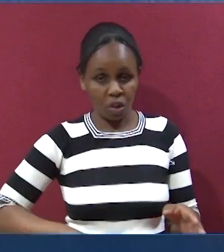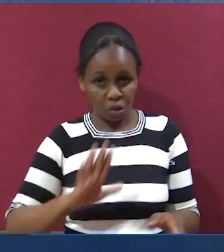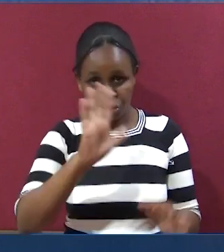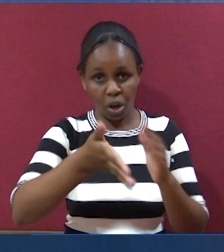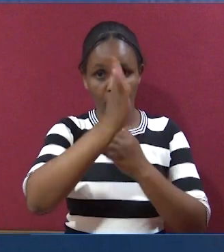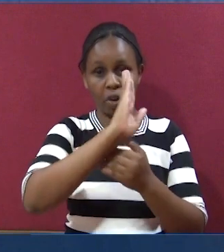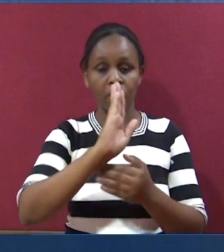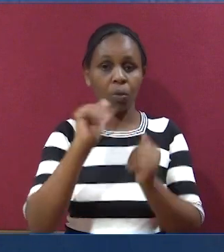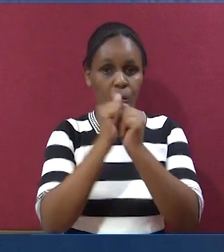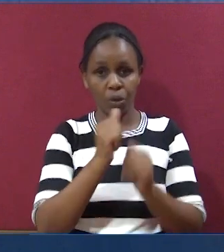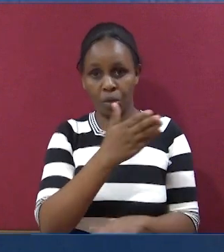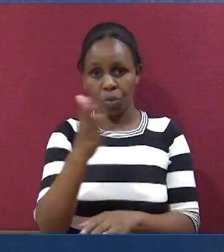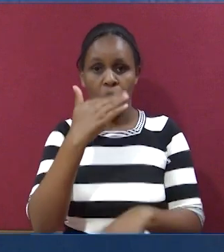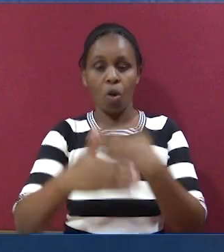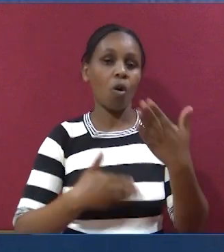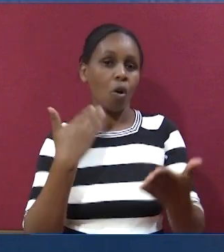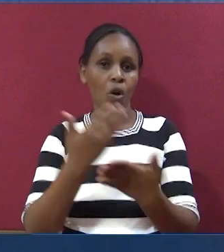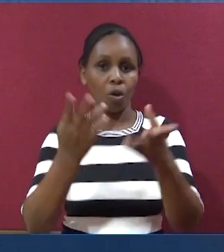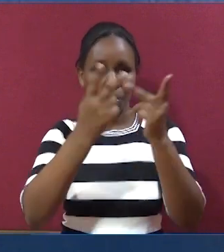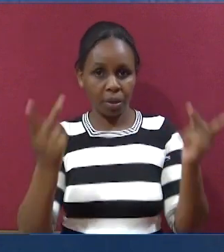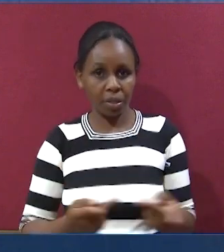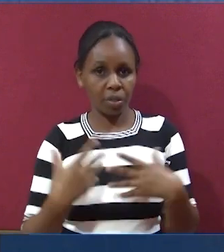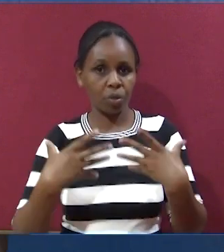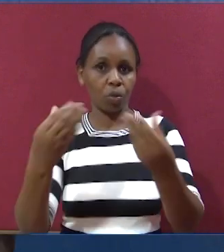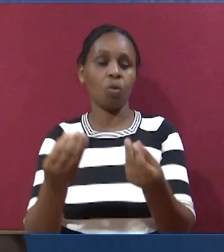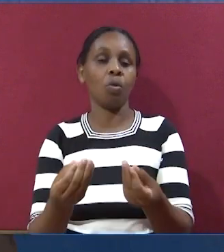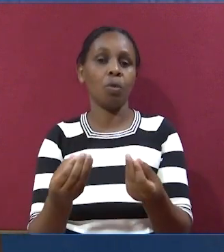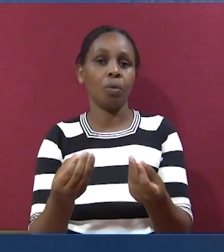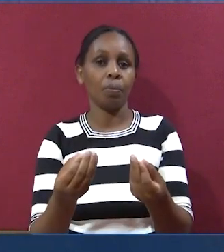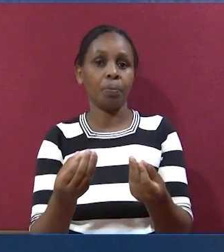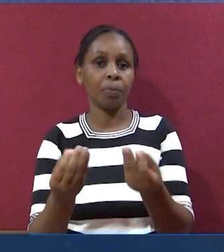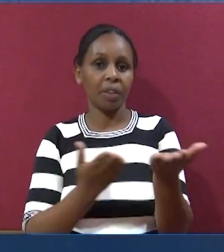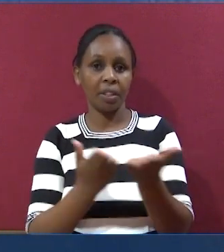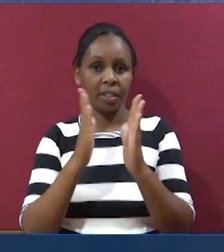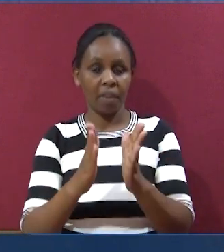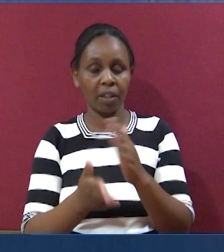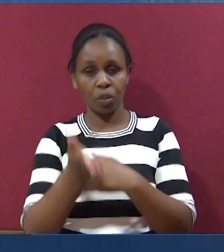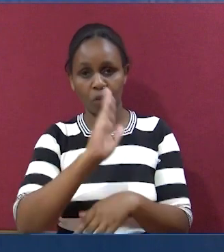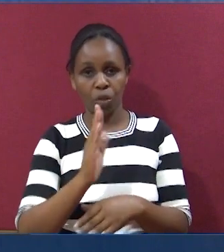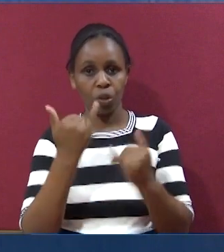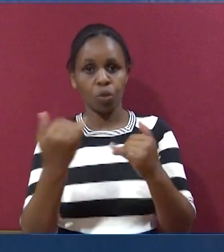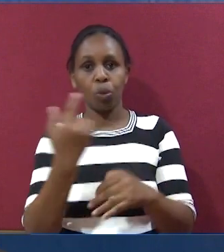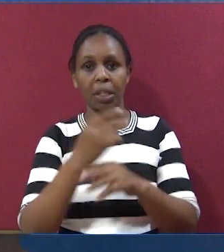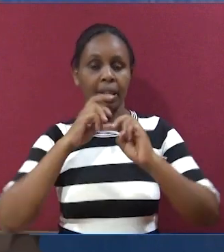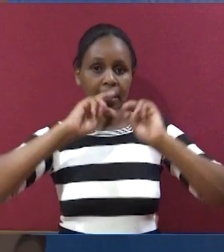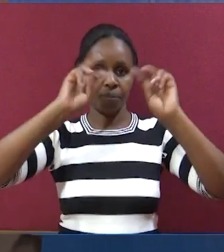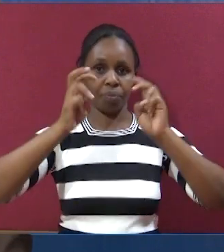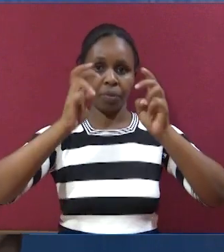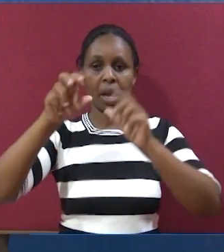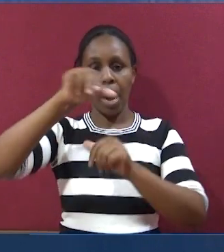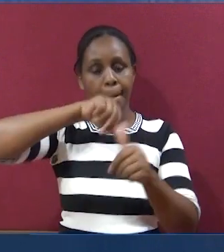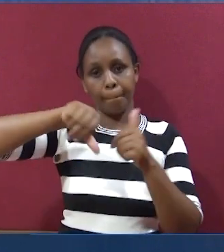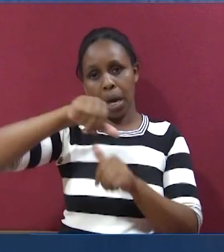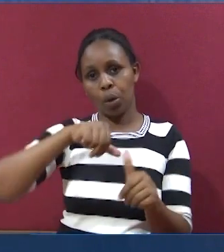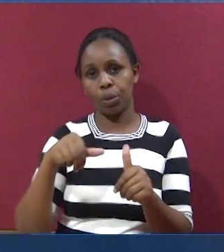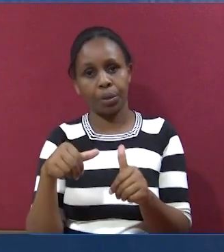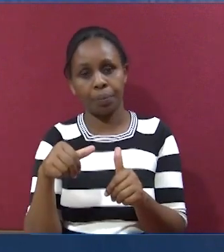Kwa kuwa buwana, mungu wako yupa moja nawe, kila uendako. Tumishi wa buwana, lengu letu, ya siku